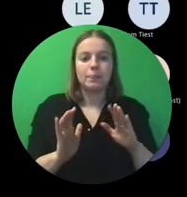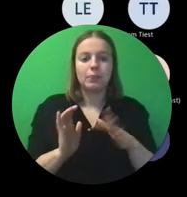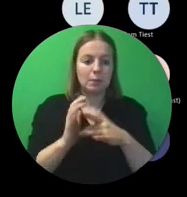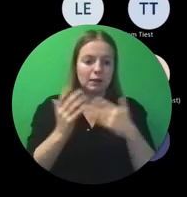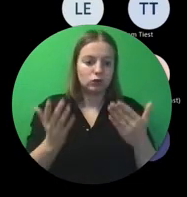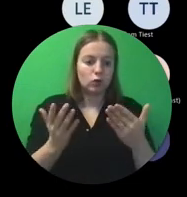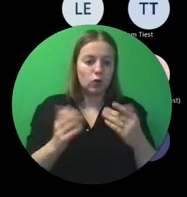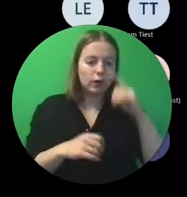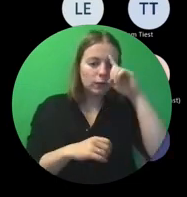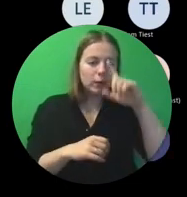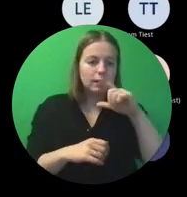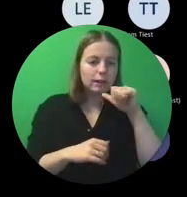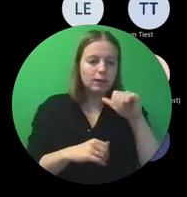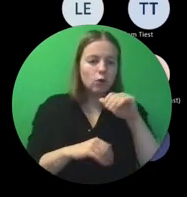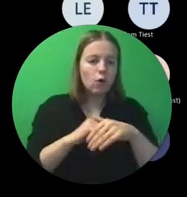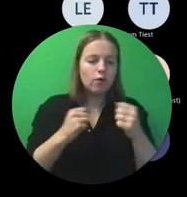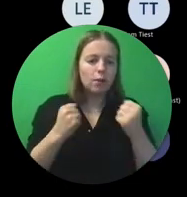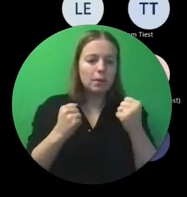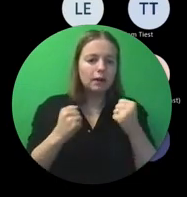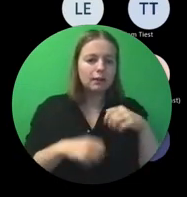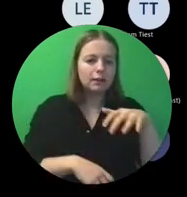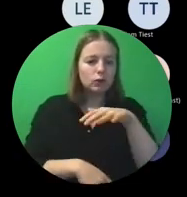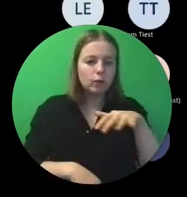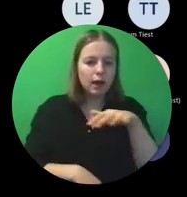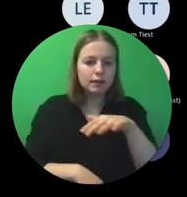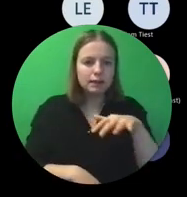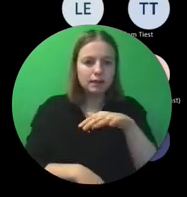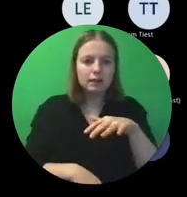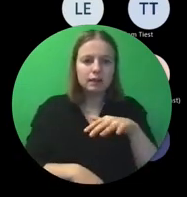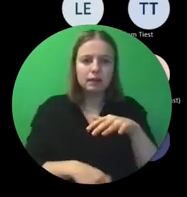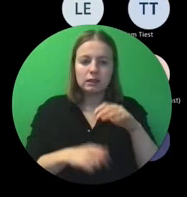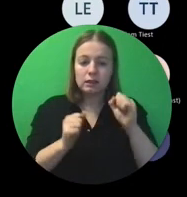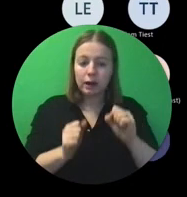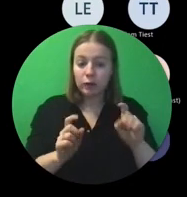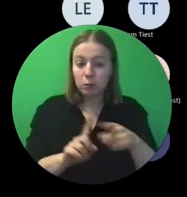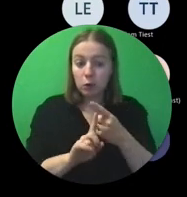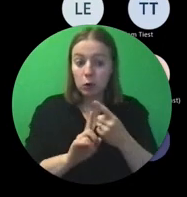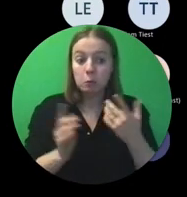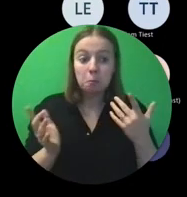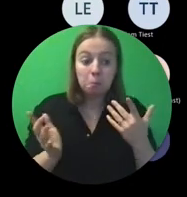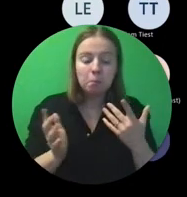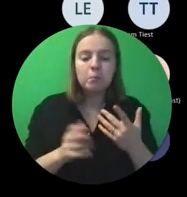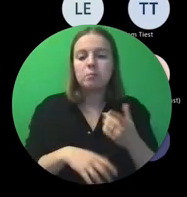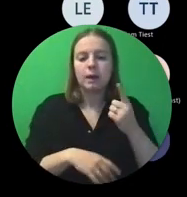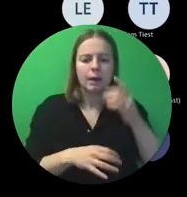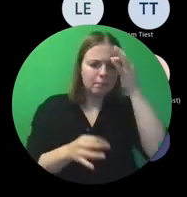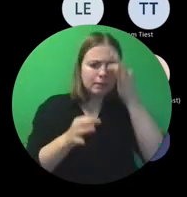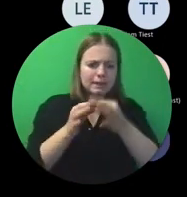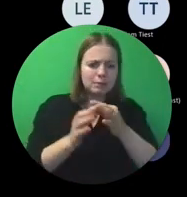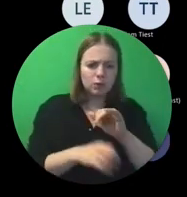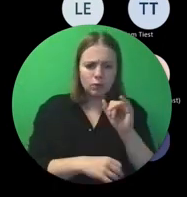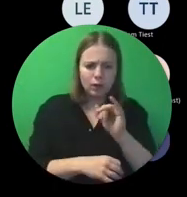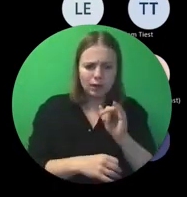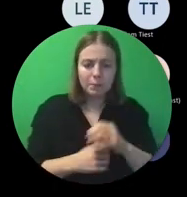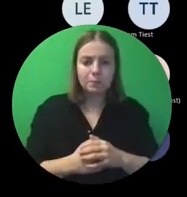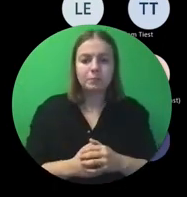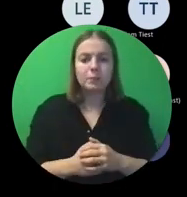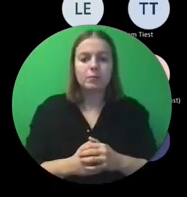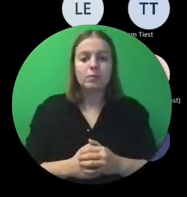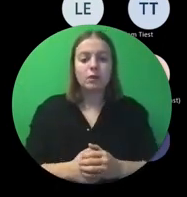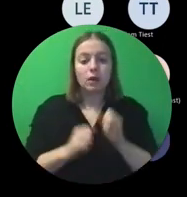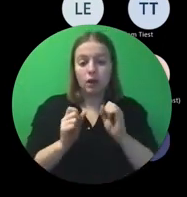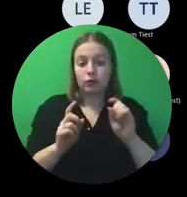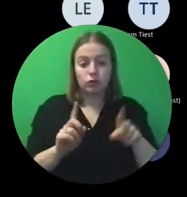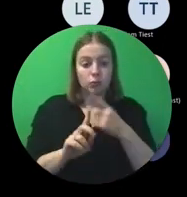Weet ik niet of dat de overmachtssituatie vaak kan spelen. Maar bon, het principe is het volgende. Dus er kunnen zich